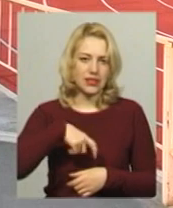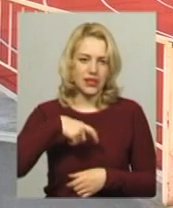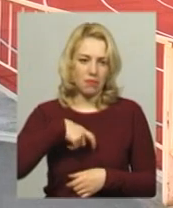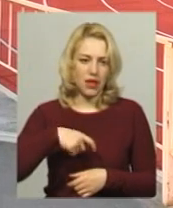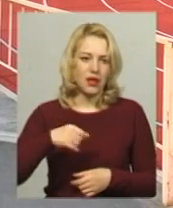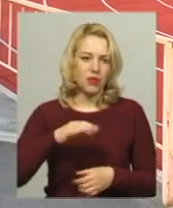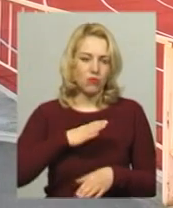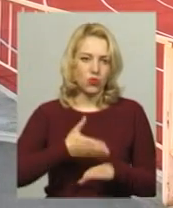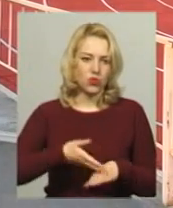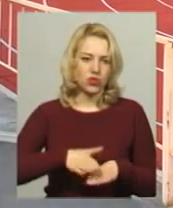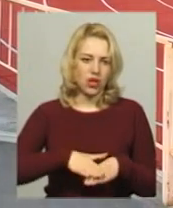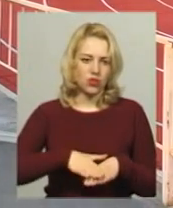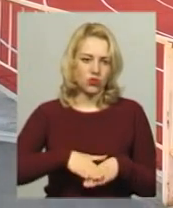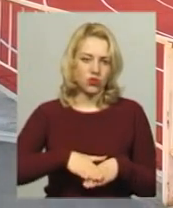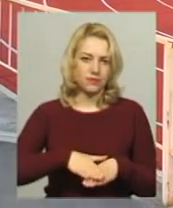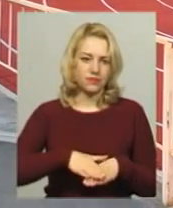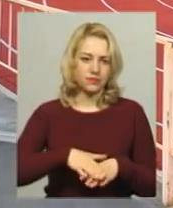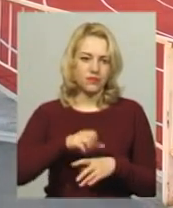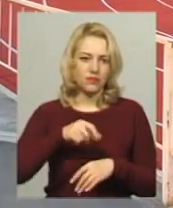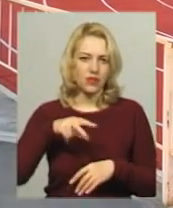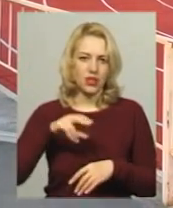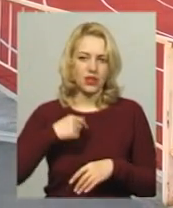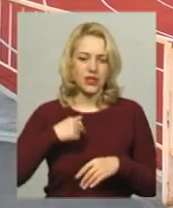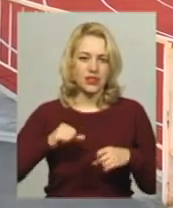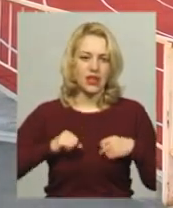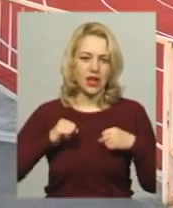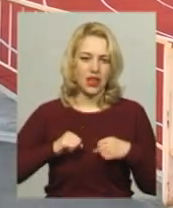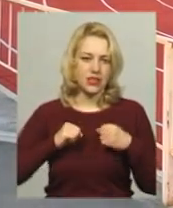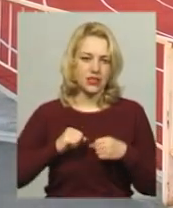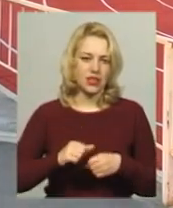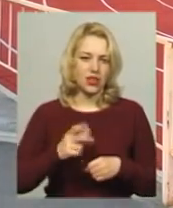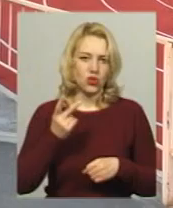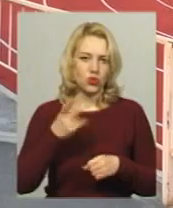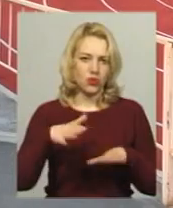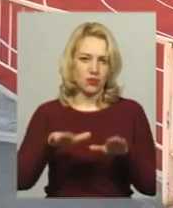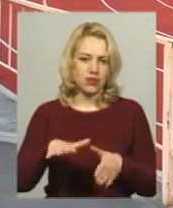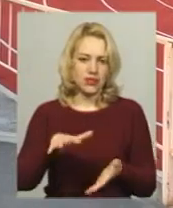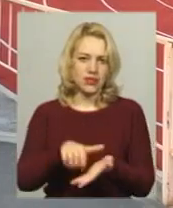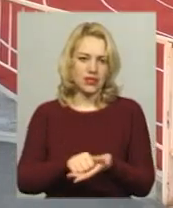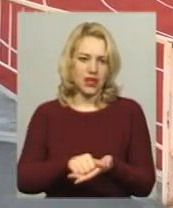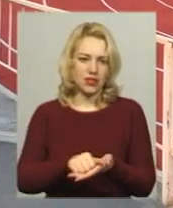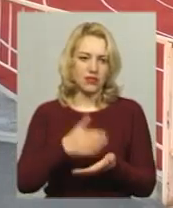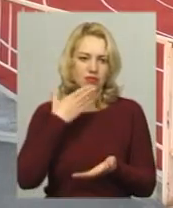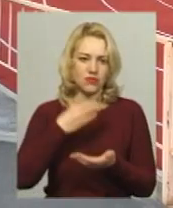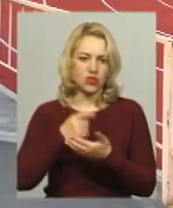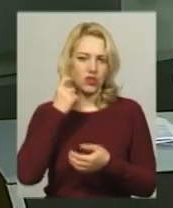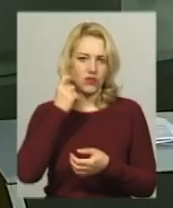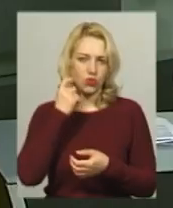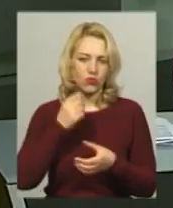Було тяжко, звичайно, але я старалась і друге місце зайняла в свій віковій категорії.